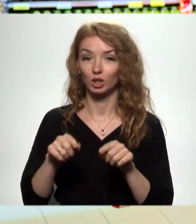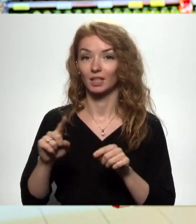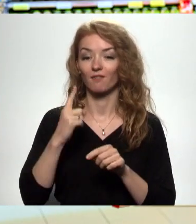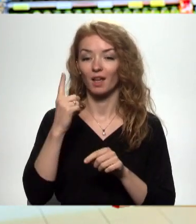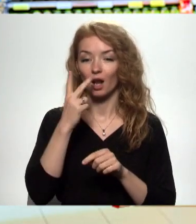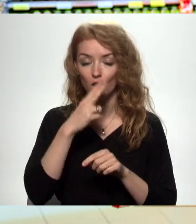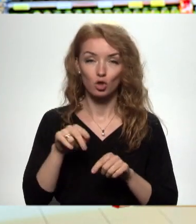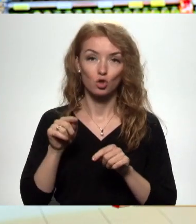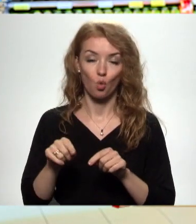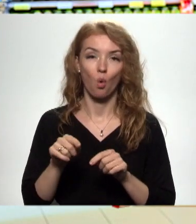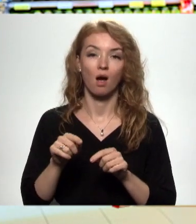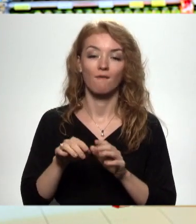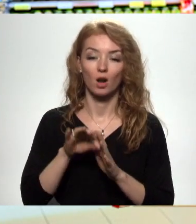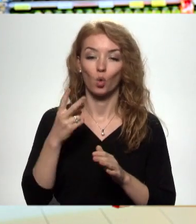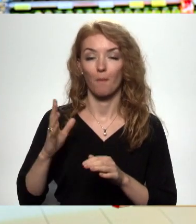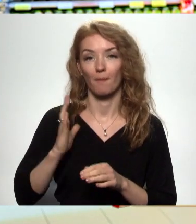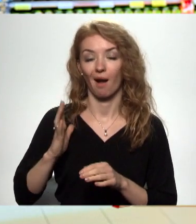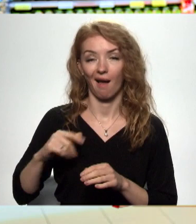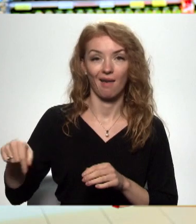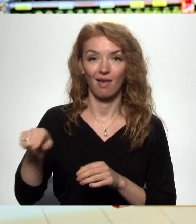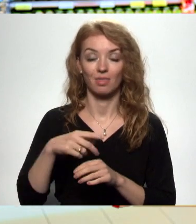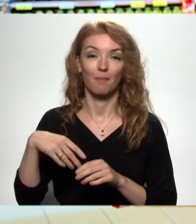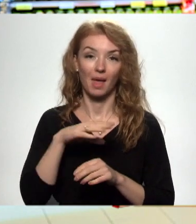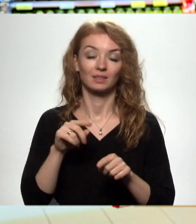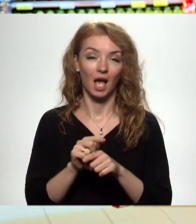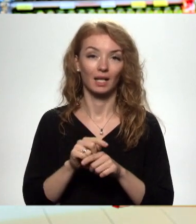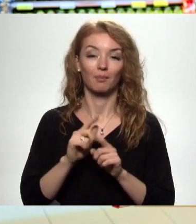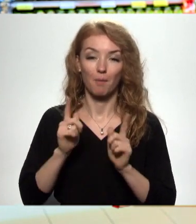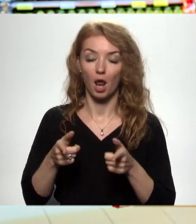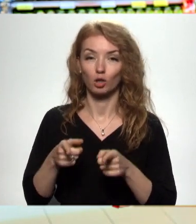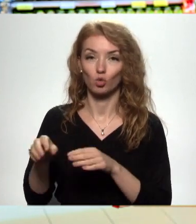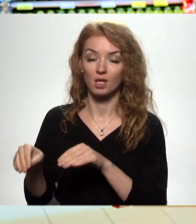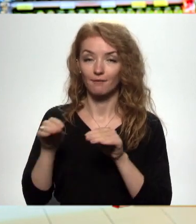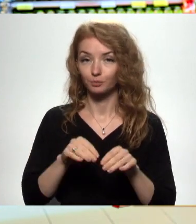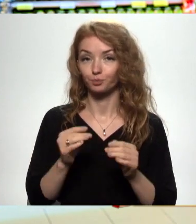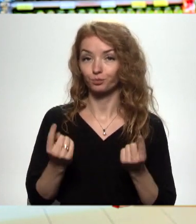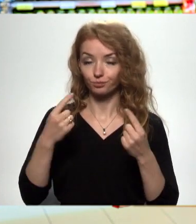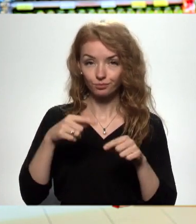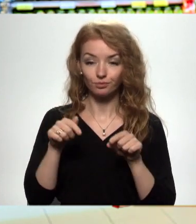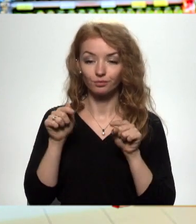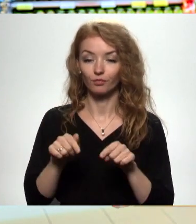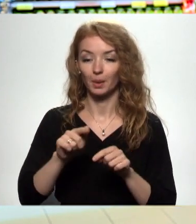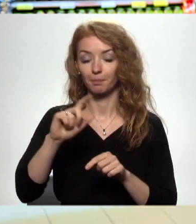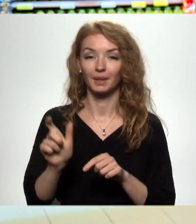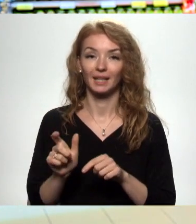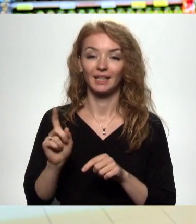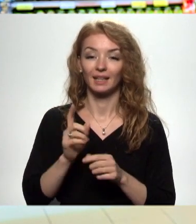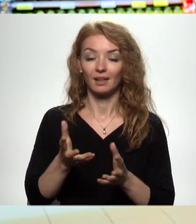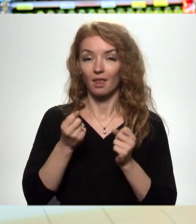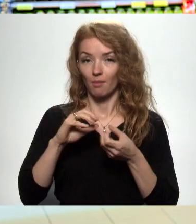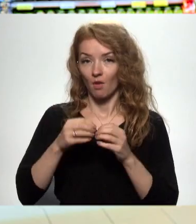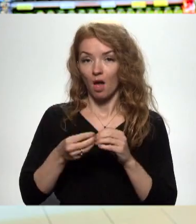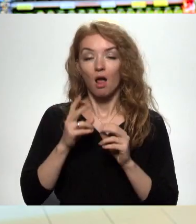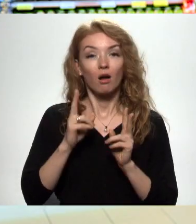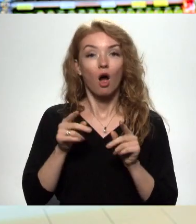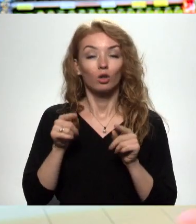no izstrādēm, ko piercēja gaida, un arī mēs būtu par šo izstrādes ieviešanu tas, ka šajā brīdī ir jāņem vērā,